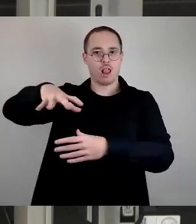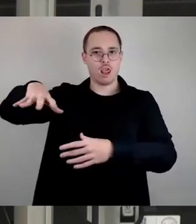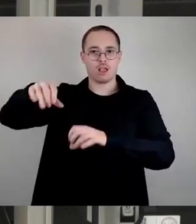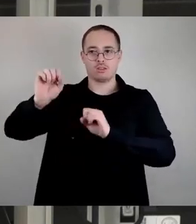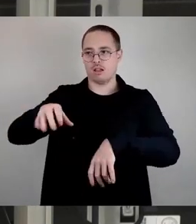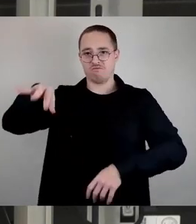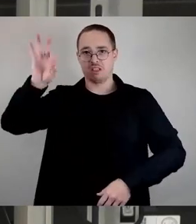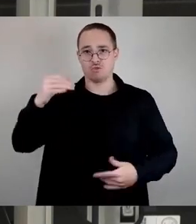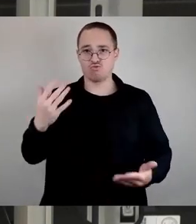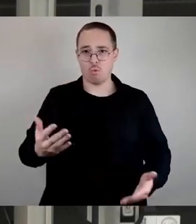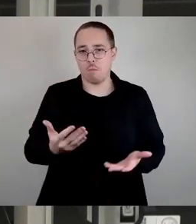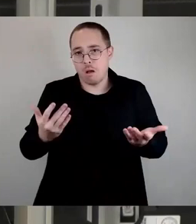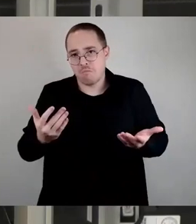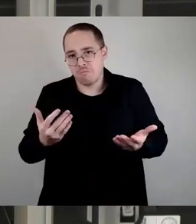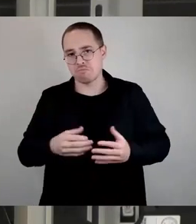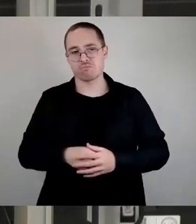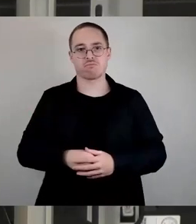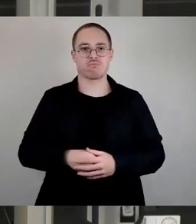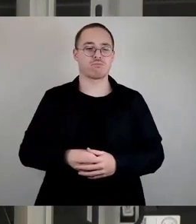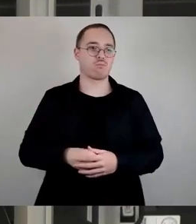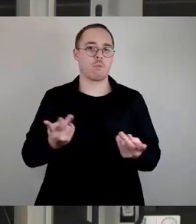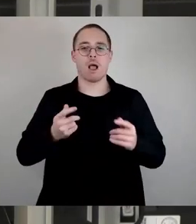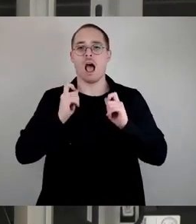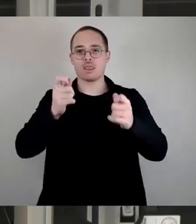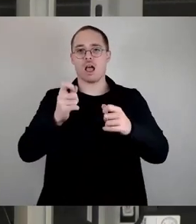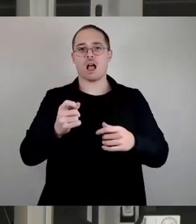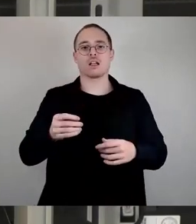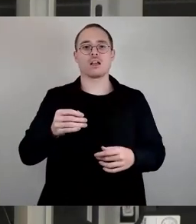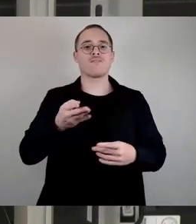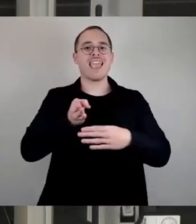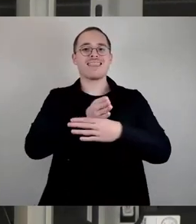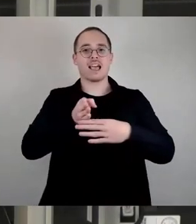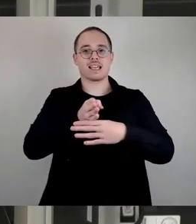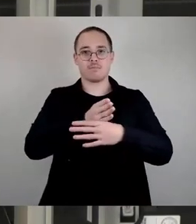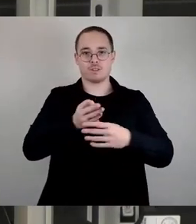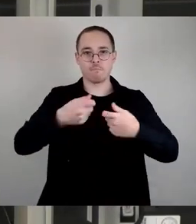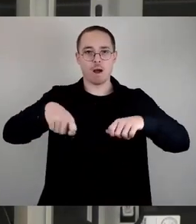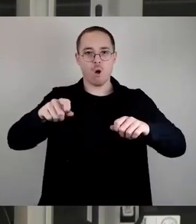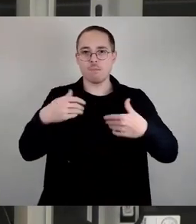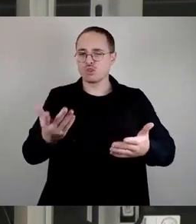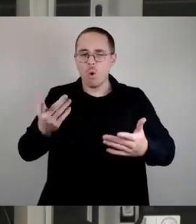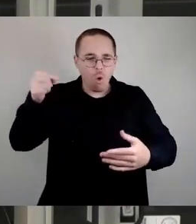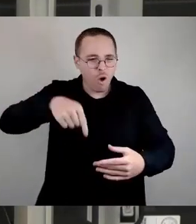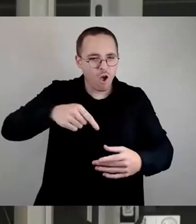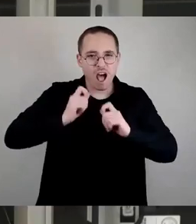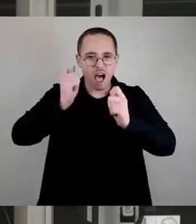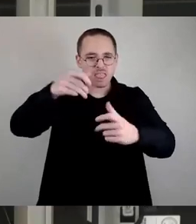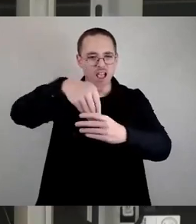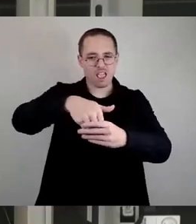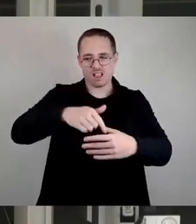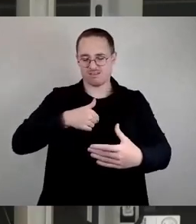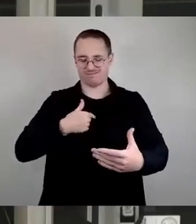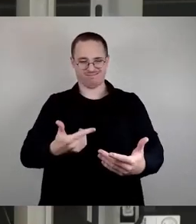im Interimsbau. Aber das hier, muss ich ehrlich sagen, das schlägt im Fass im Boden aus, was ich hier sehe.